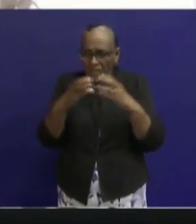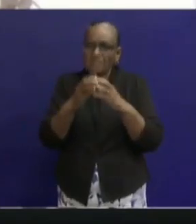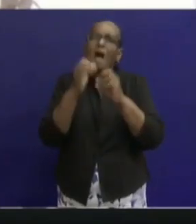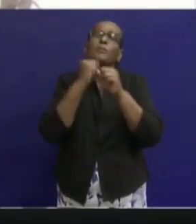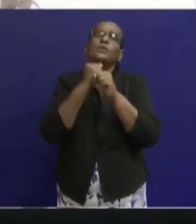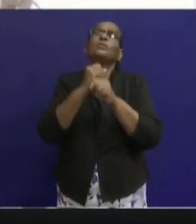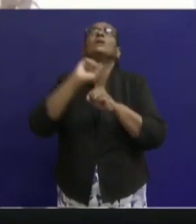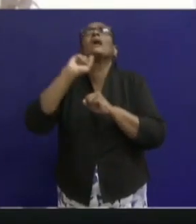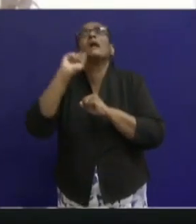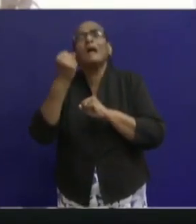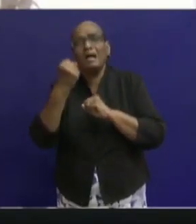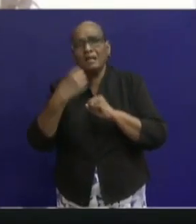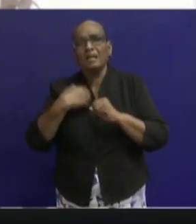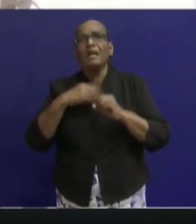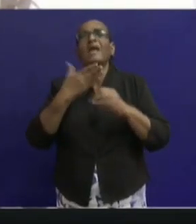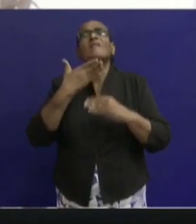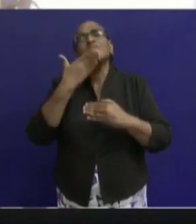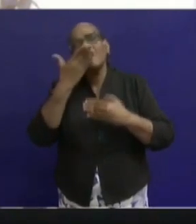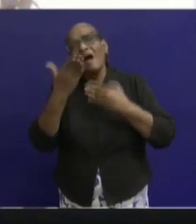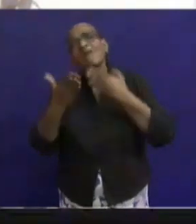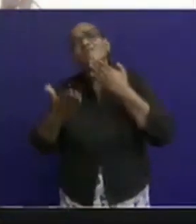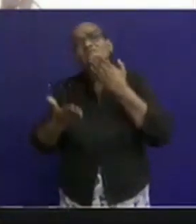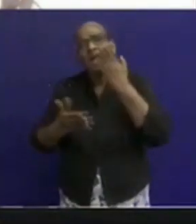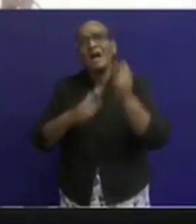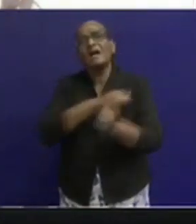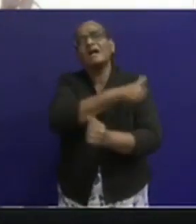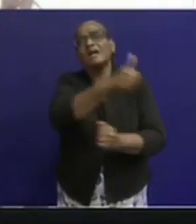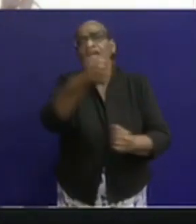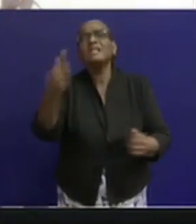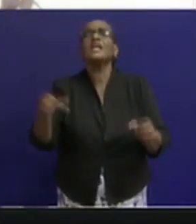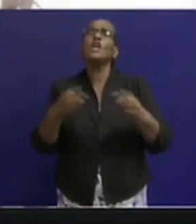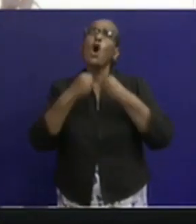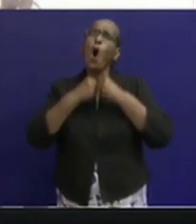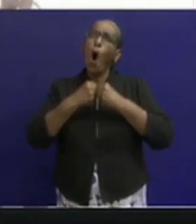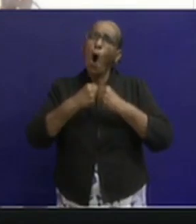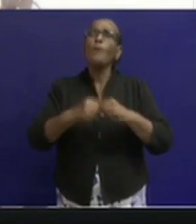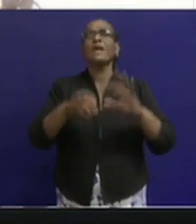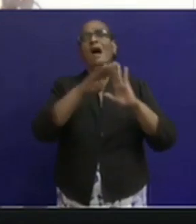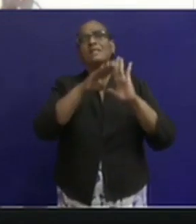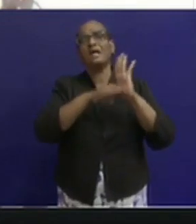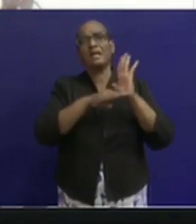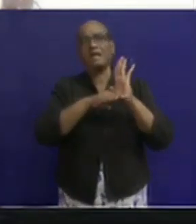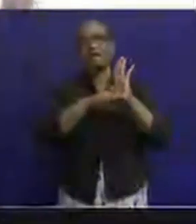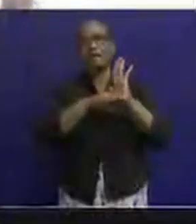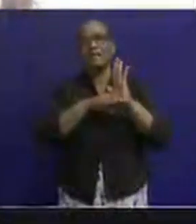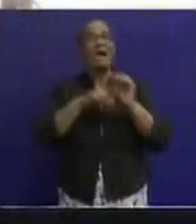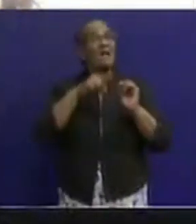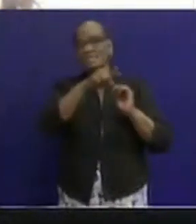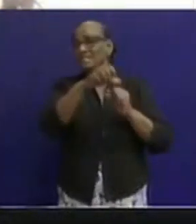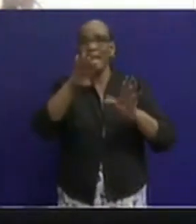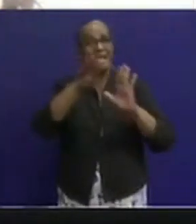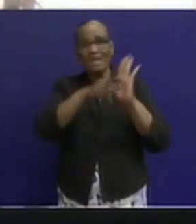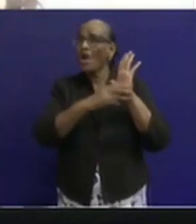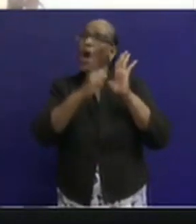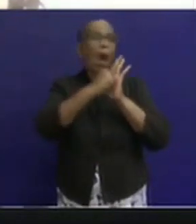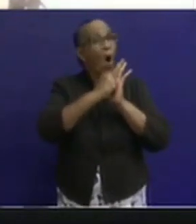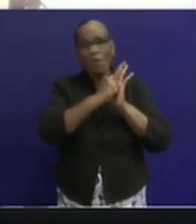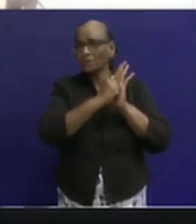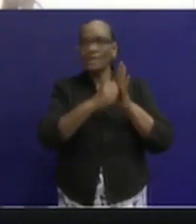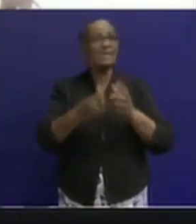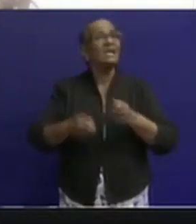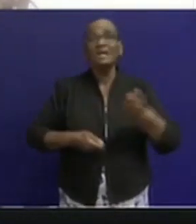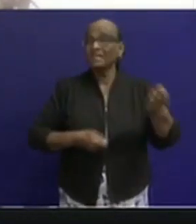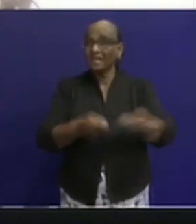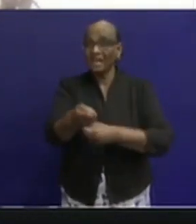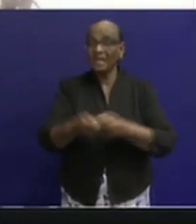Ik blijf een beroep doen op u allen om u te houden aan de regels. Als u dat niet doet, gaat de regering